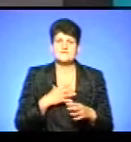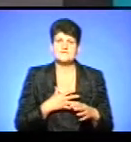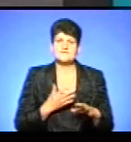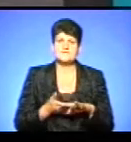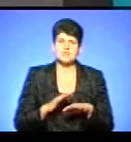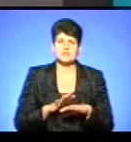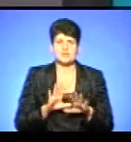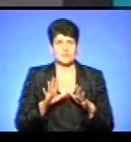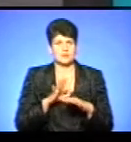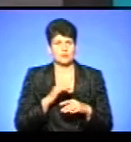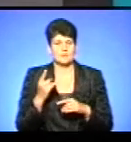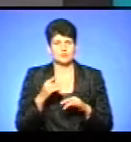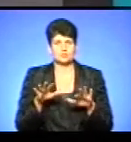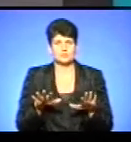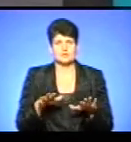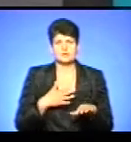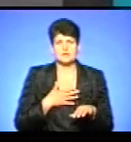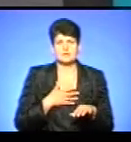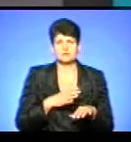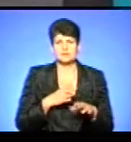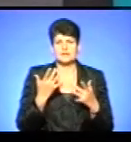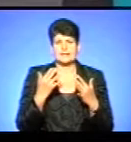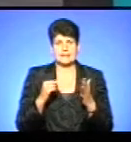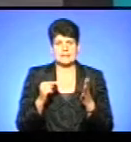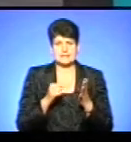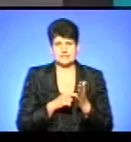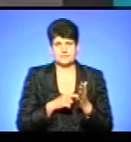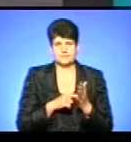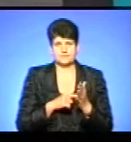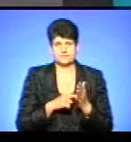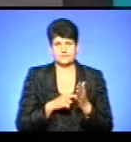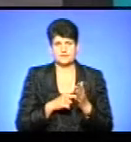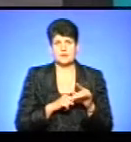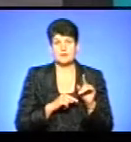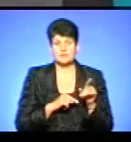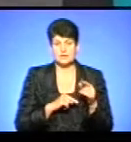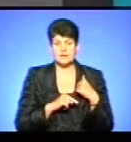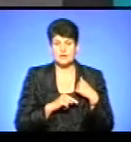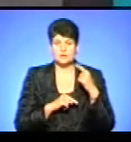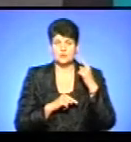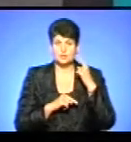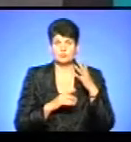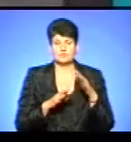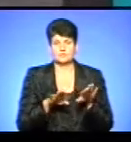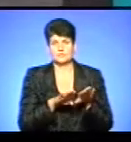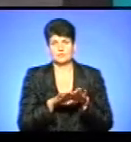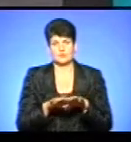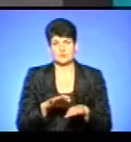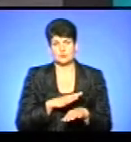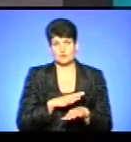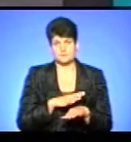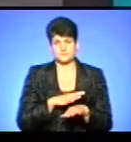було на першому місці. Нас було декільше цілей. І вони, я думаю, всі рівнозначні між собою.